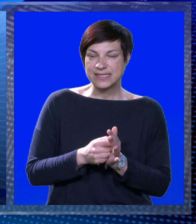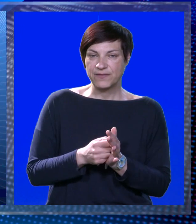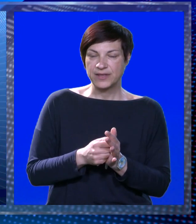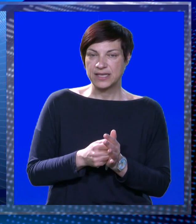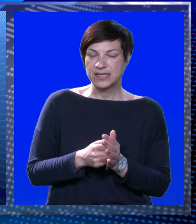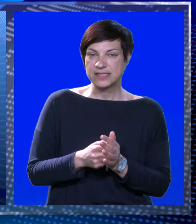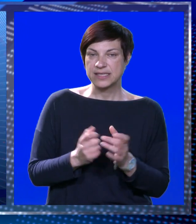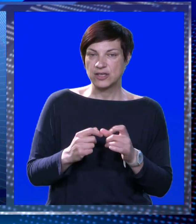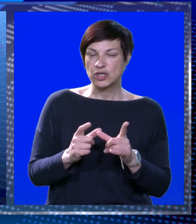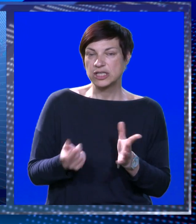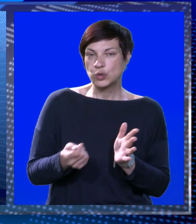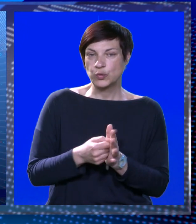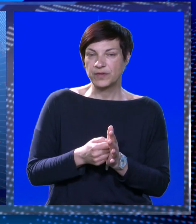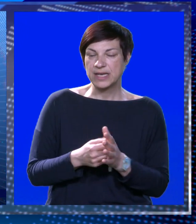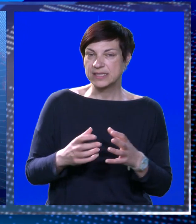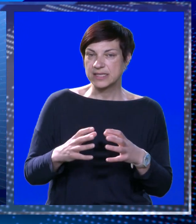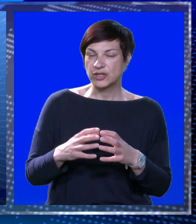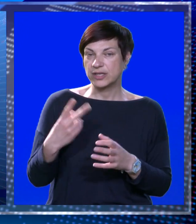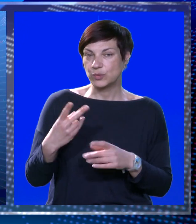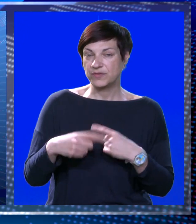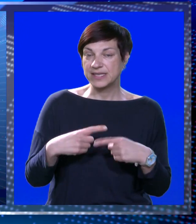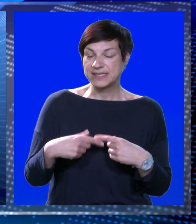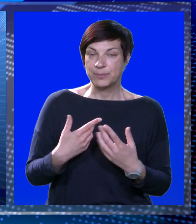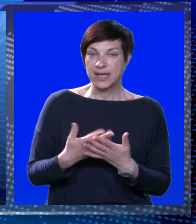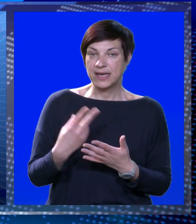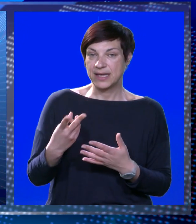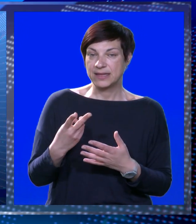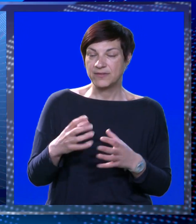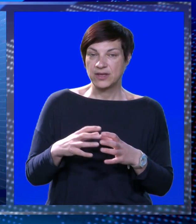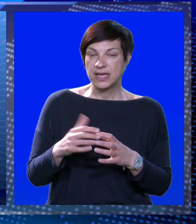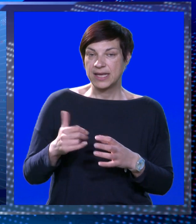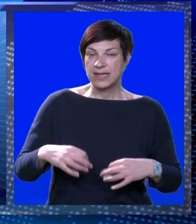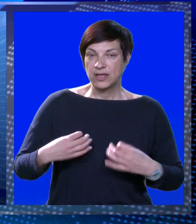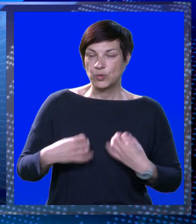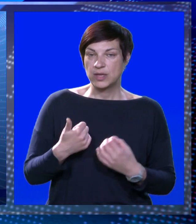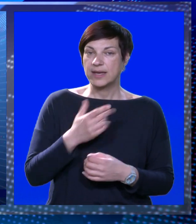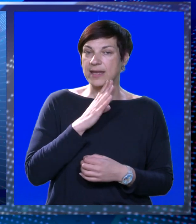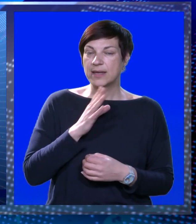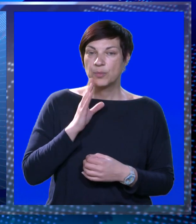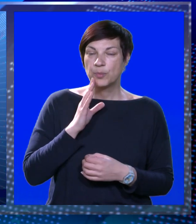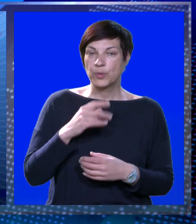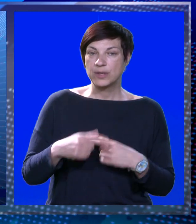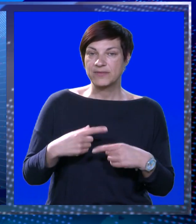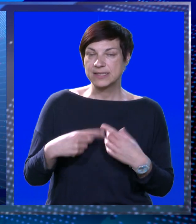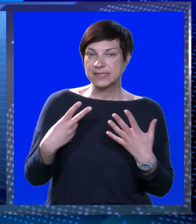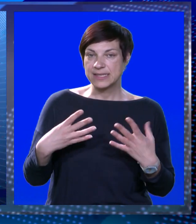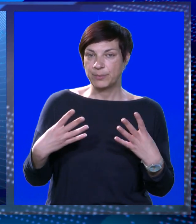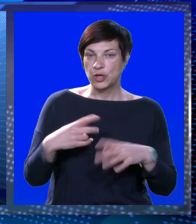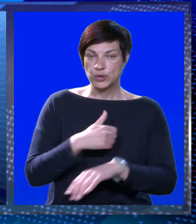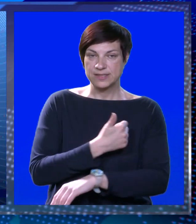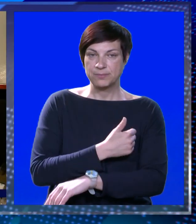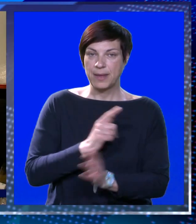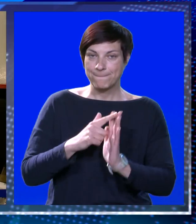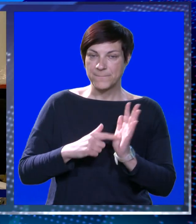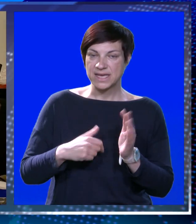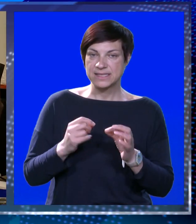financiraju ili sufinanciraju ordinacija i u dvije smene, dakle dvije ordinacije, jedna jutarnja i jedna popornjena u smeni za sedmi i ošmi